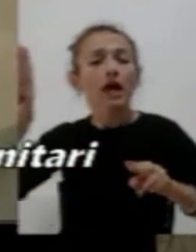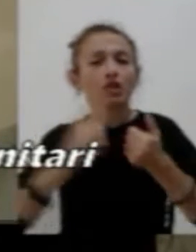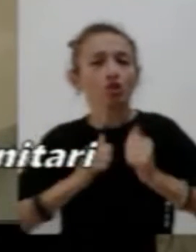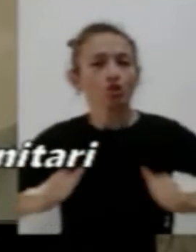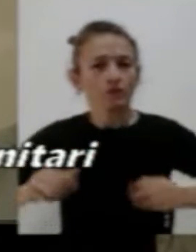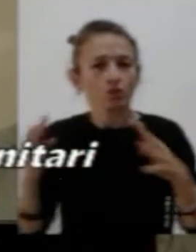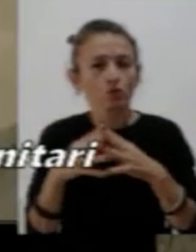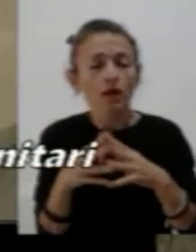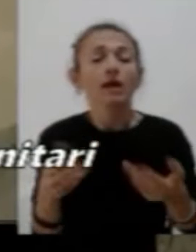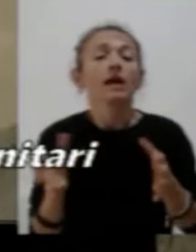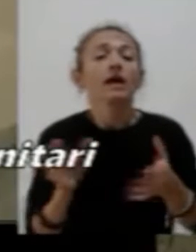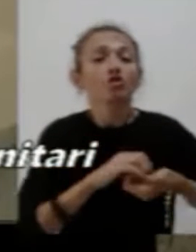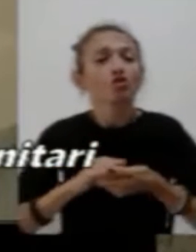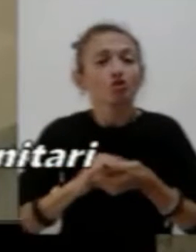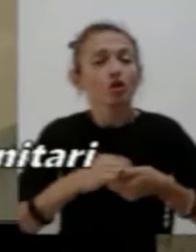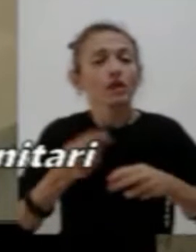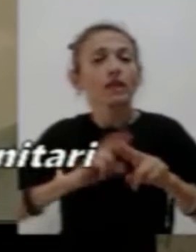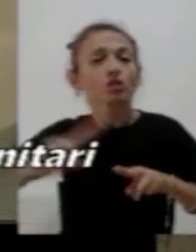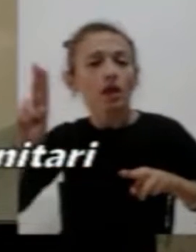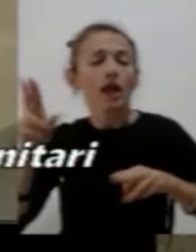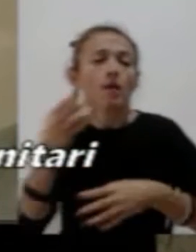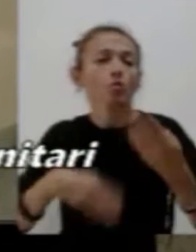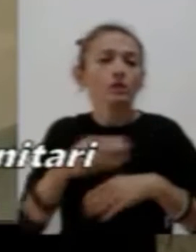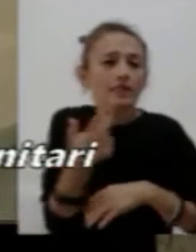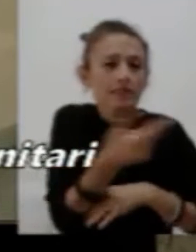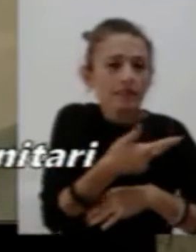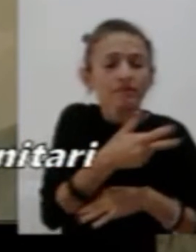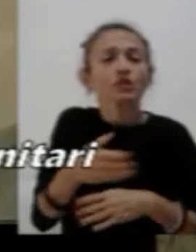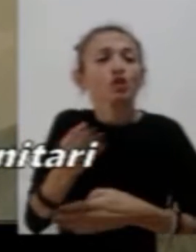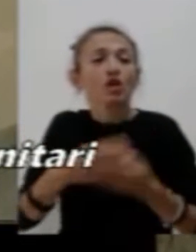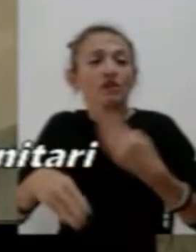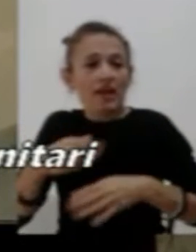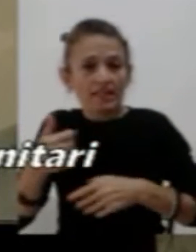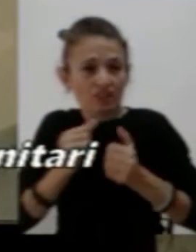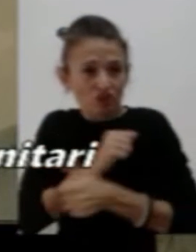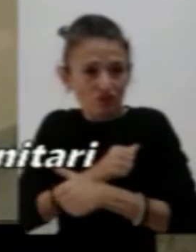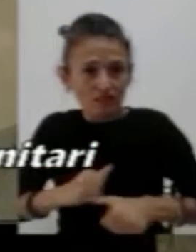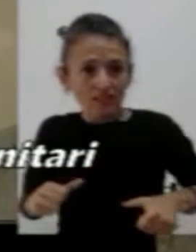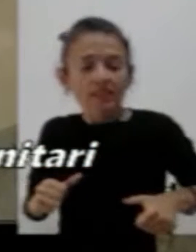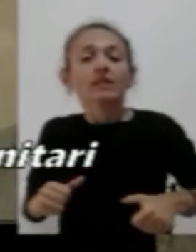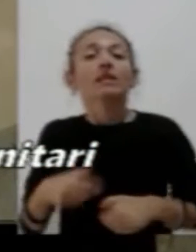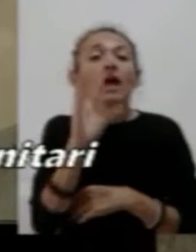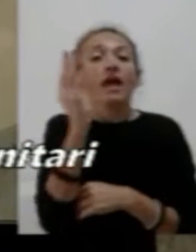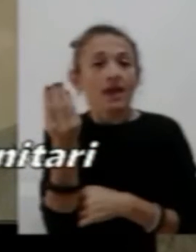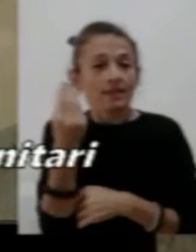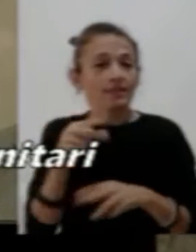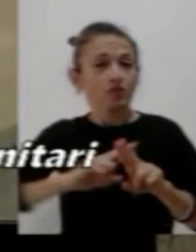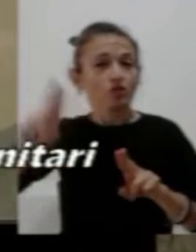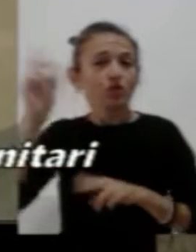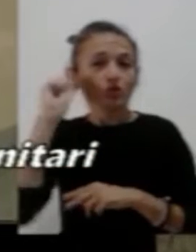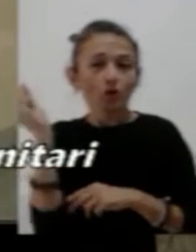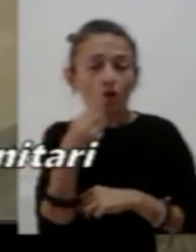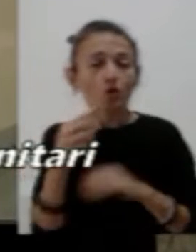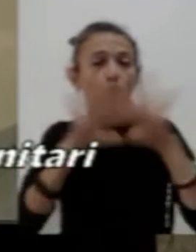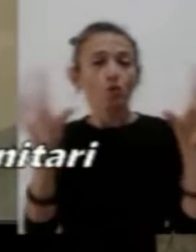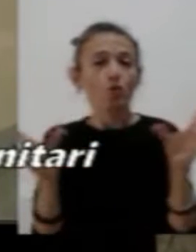associazione nazionale mutilati invalidi civili, ente nazionale sordomuti, unione italiana ciechi, associazione nazionale guida, legislazione